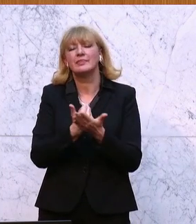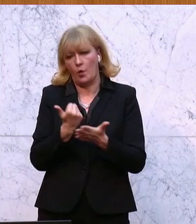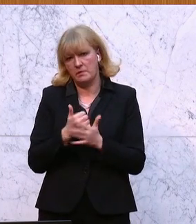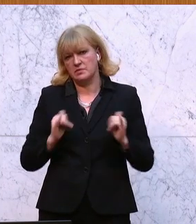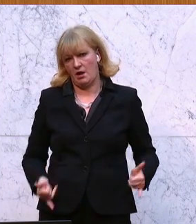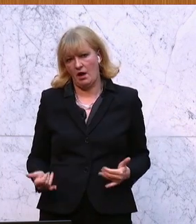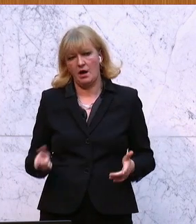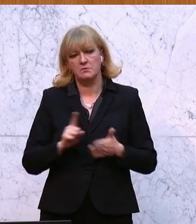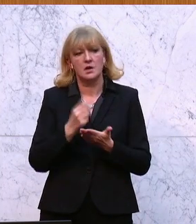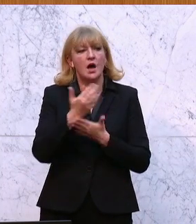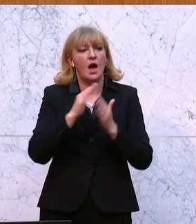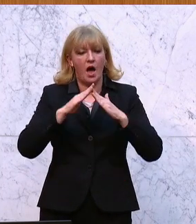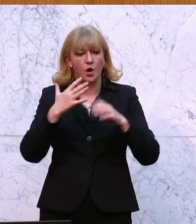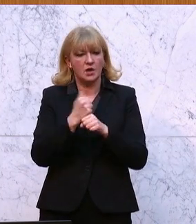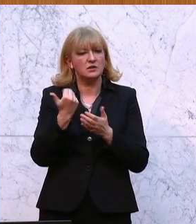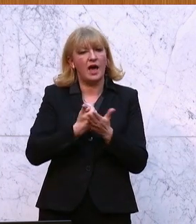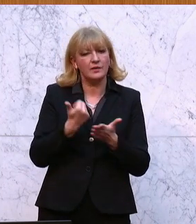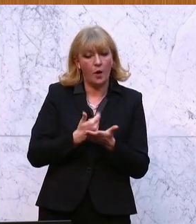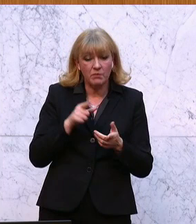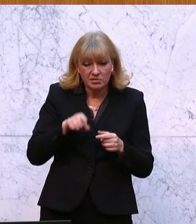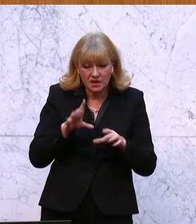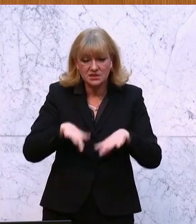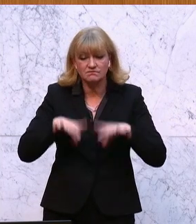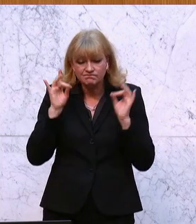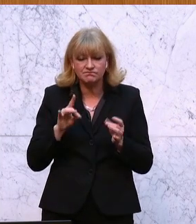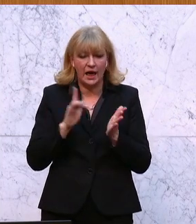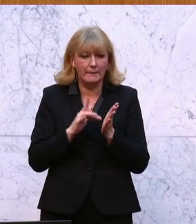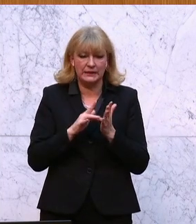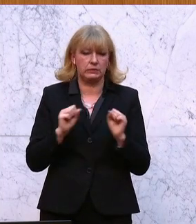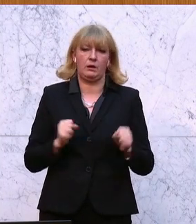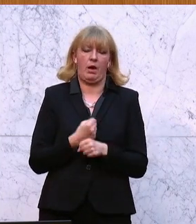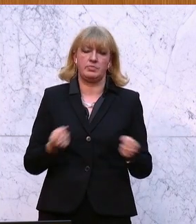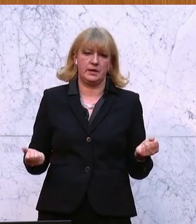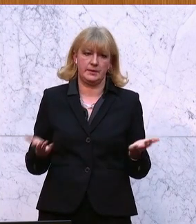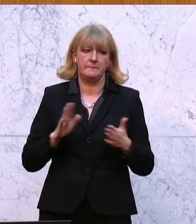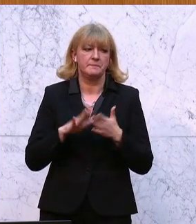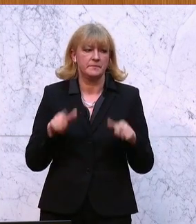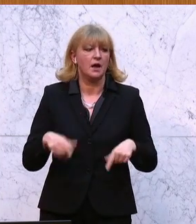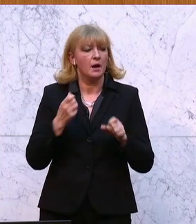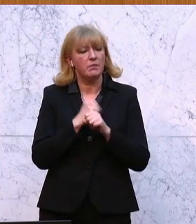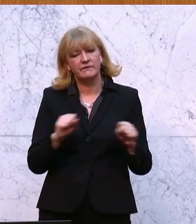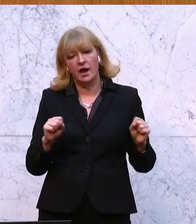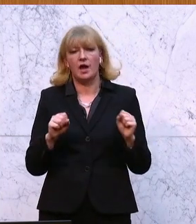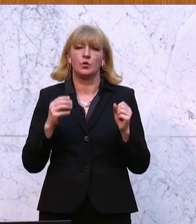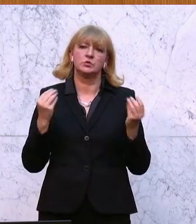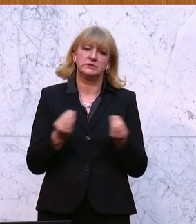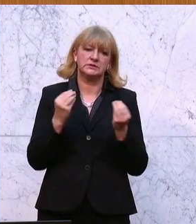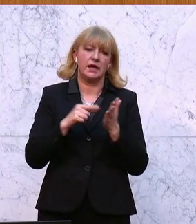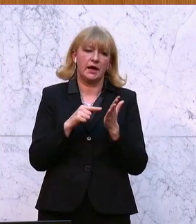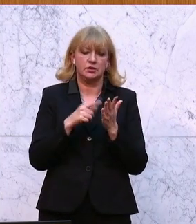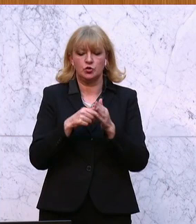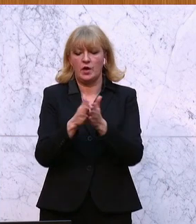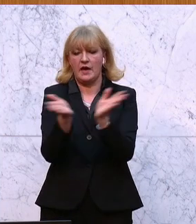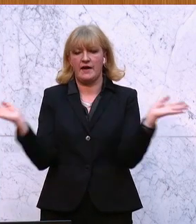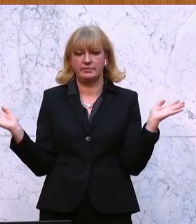da ein Haushaltseinkommen und das zu ermitteln, ist derzeit nicht möglich. Wir haben die Befreiungsdatbestände ja erweitert, was